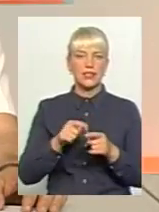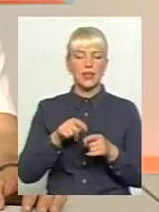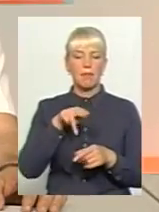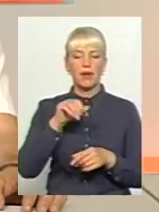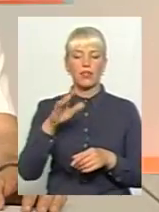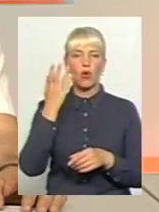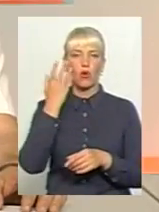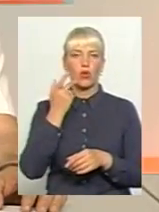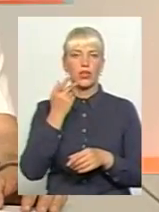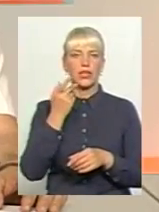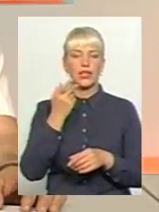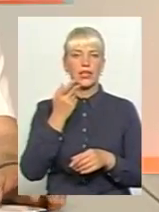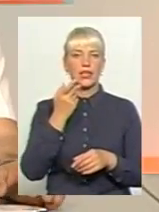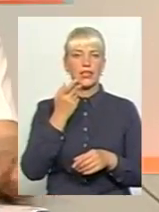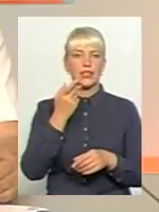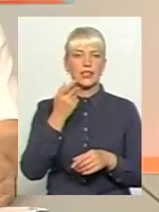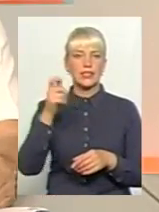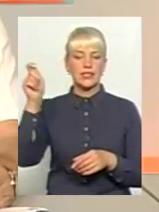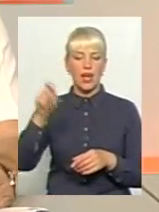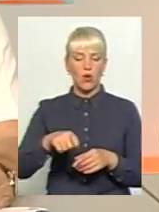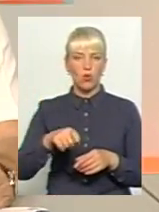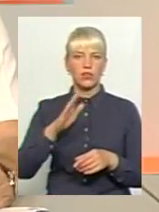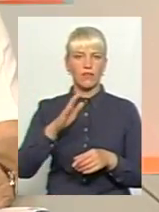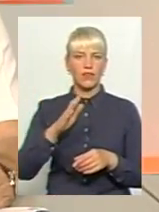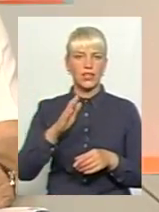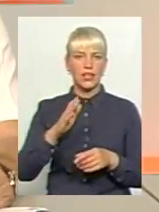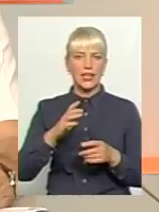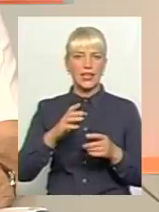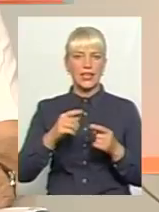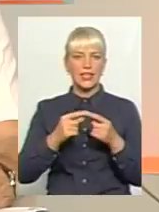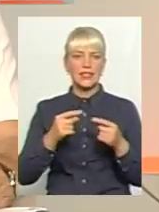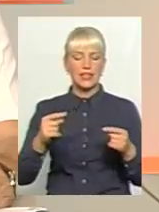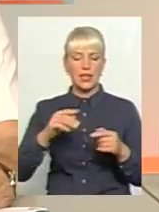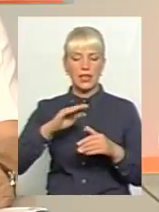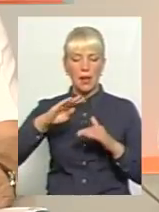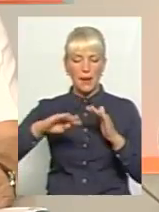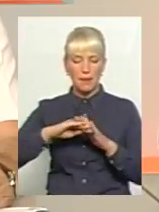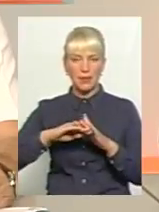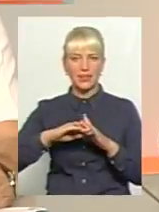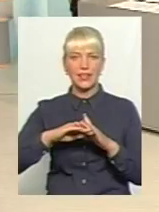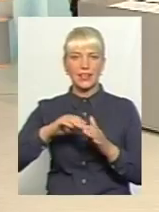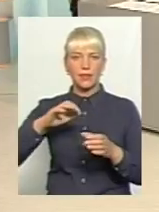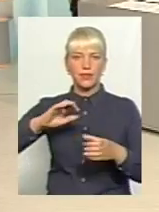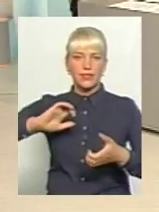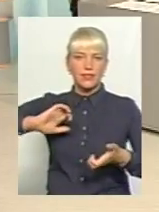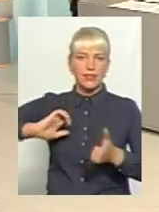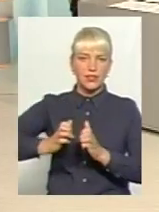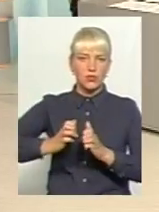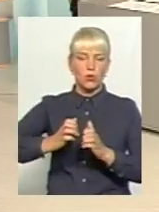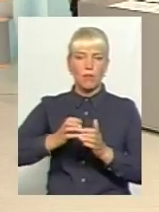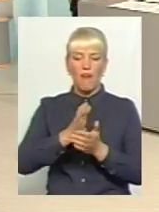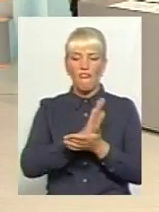заходить в, ну, із ділі, і під тиском виходять всі мікрочастиці, і